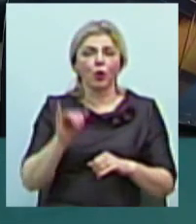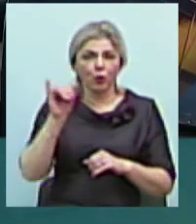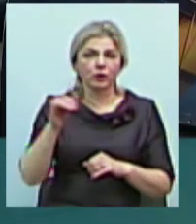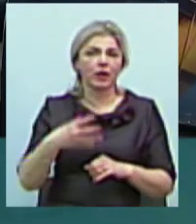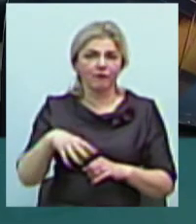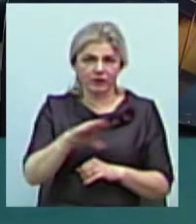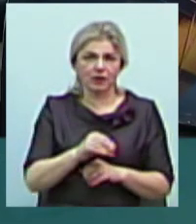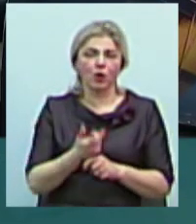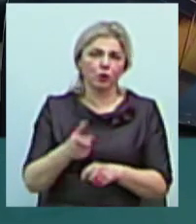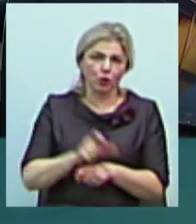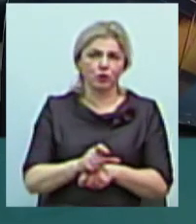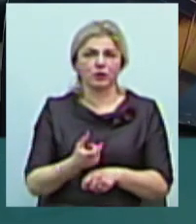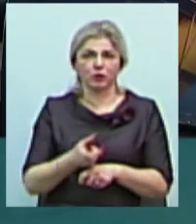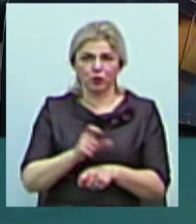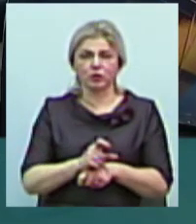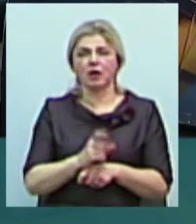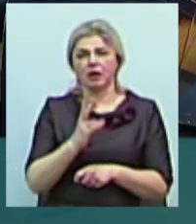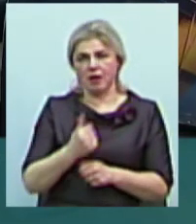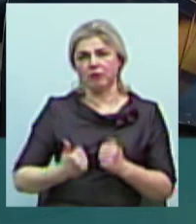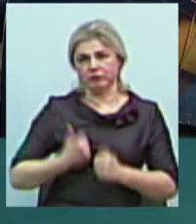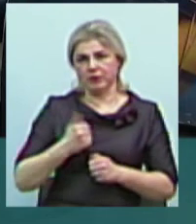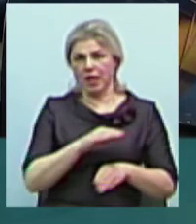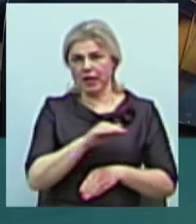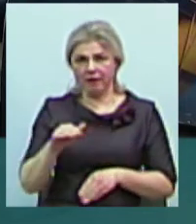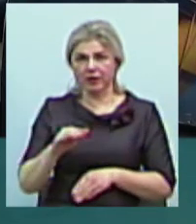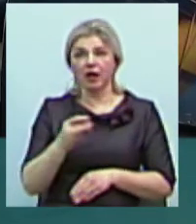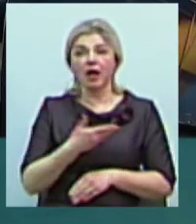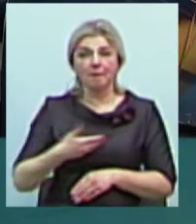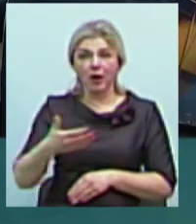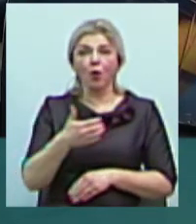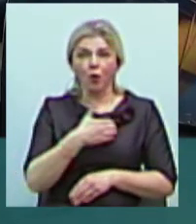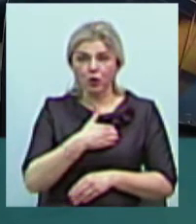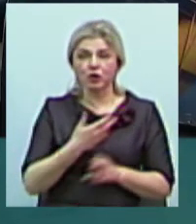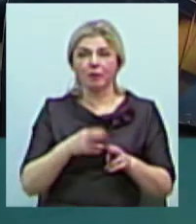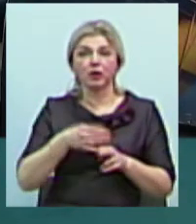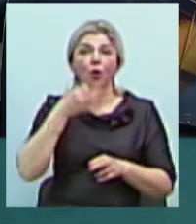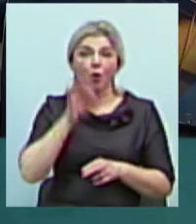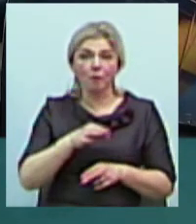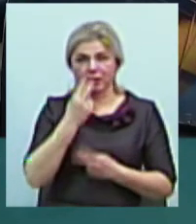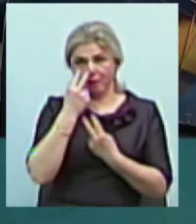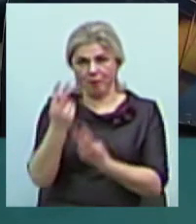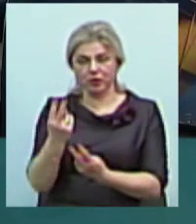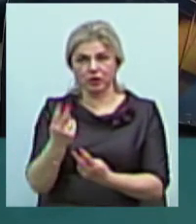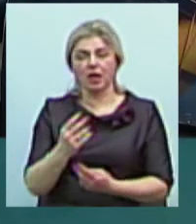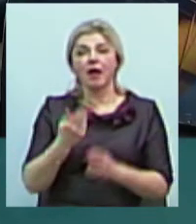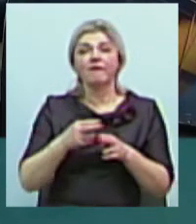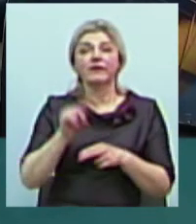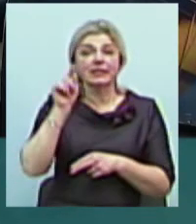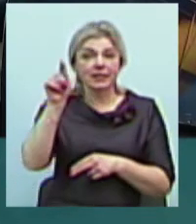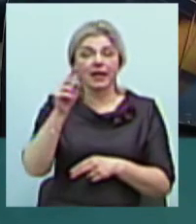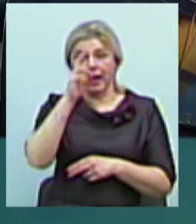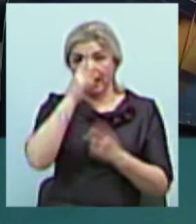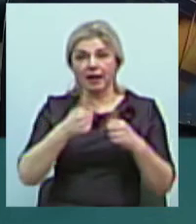досить-досить на пристойному рівні. І ми хочемо цей досвід побачити. Бо в цій країні вже